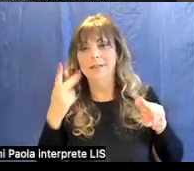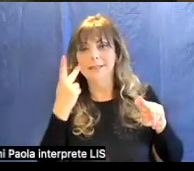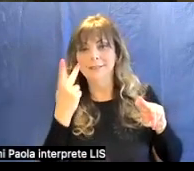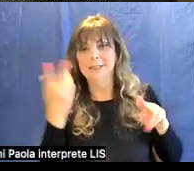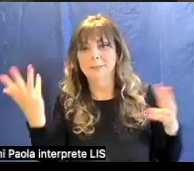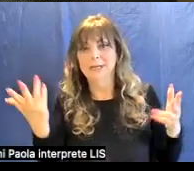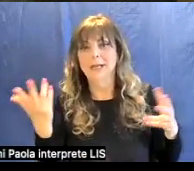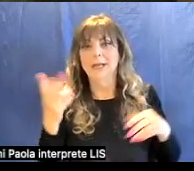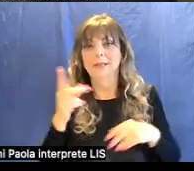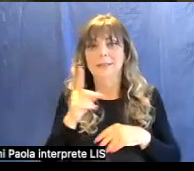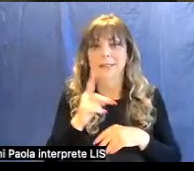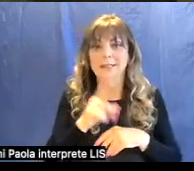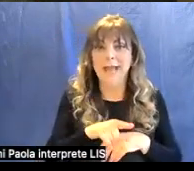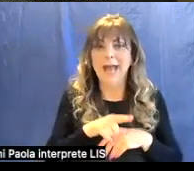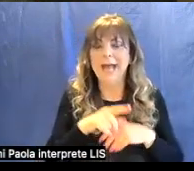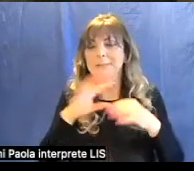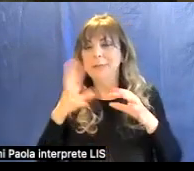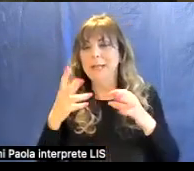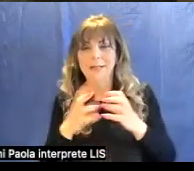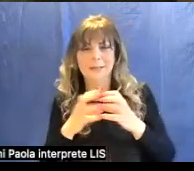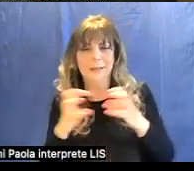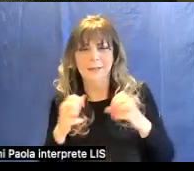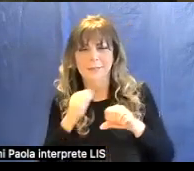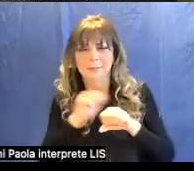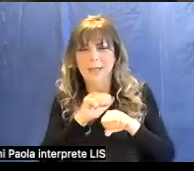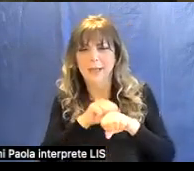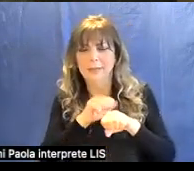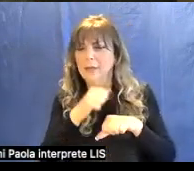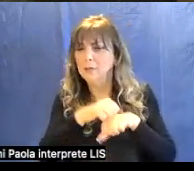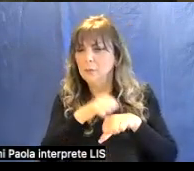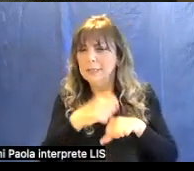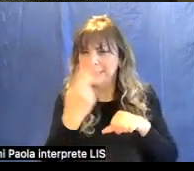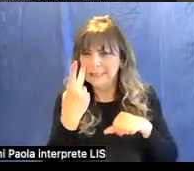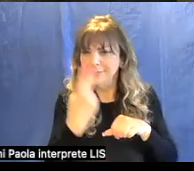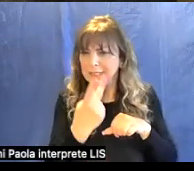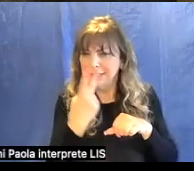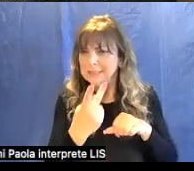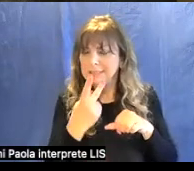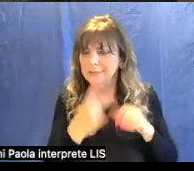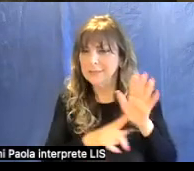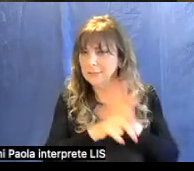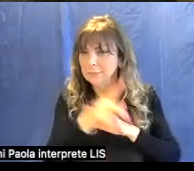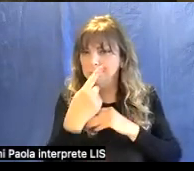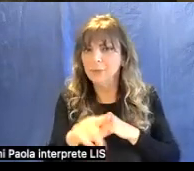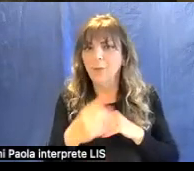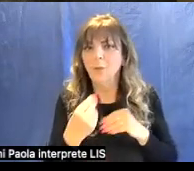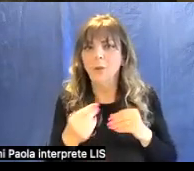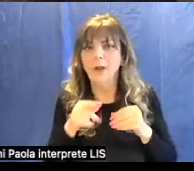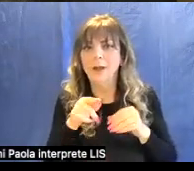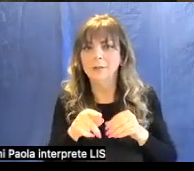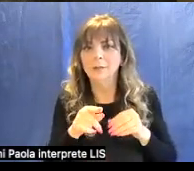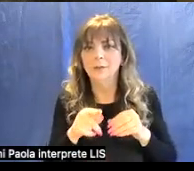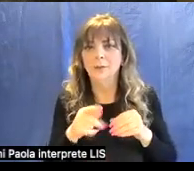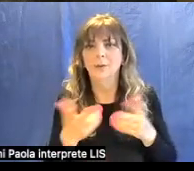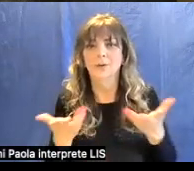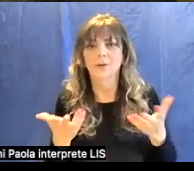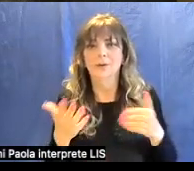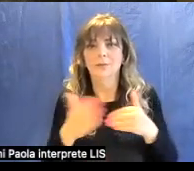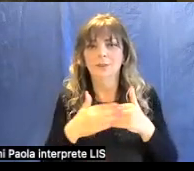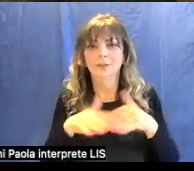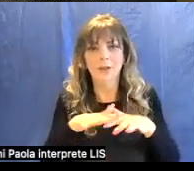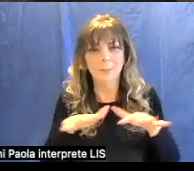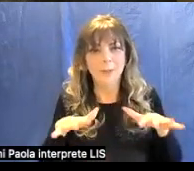diaspri e nei cammei e nelle altre sorte di pietre durissime le quali quando sono alle ripe del mare o negli solinghi